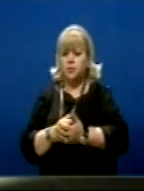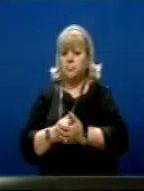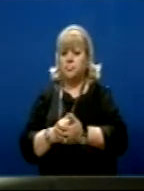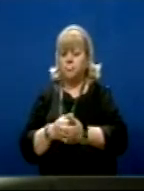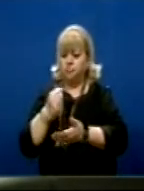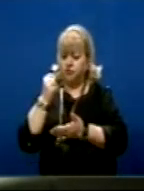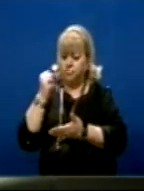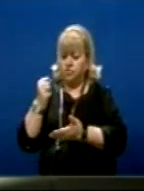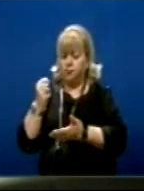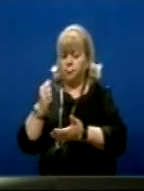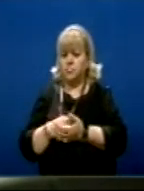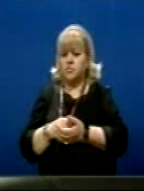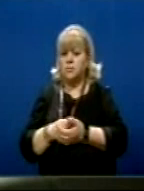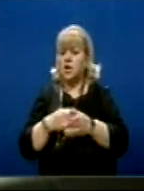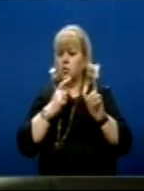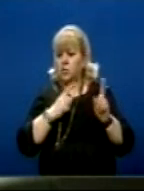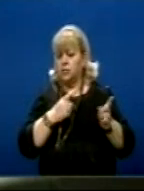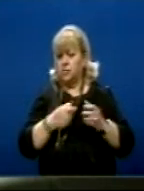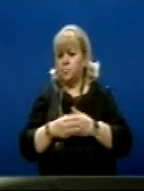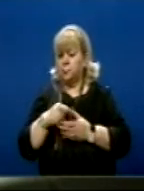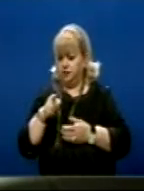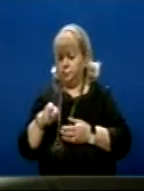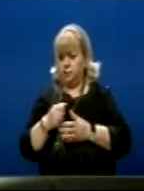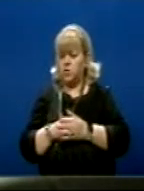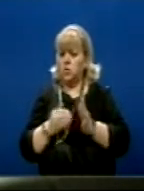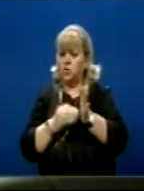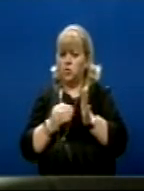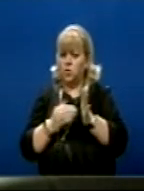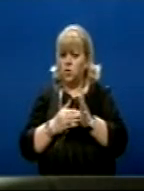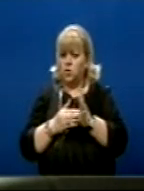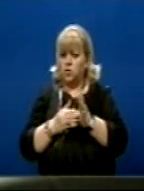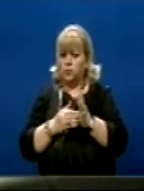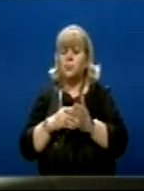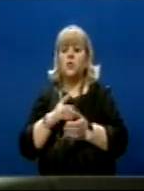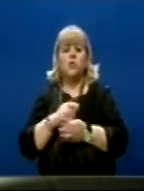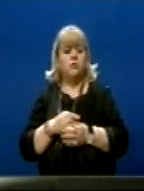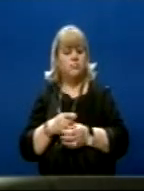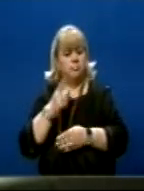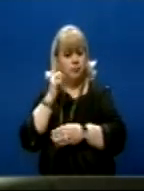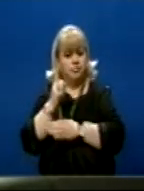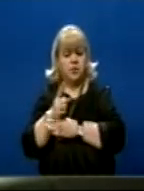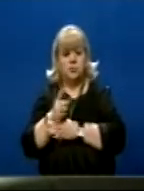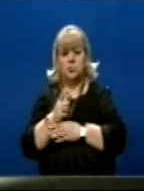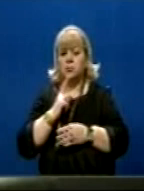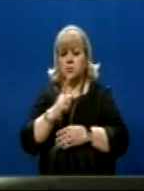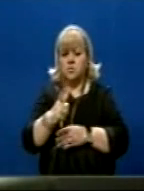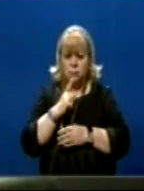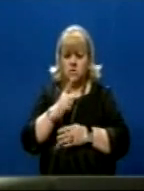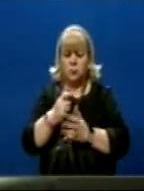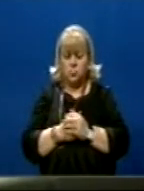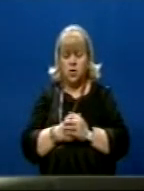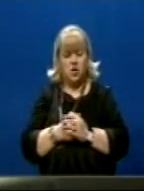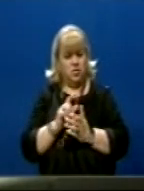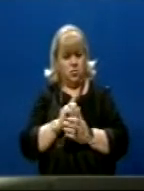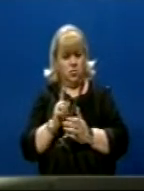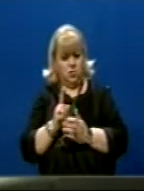përblim të luftës Por kjo gjë, do duhet tishte kusht në negociata E